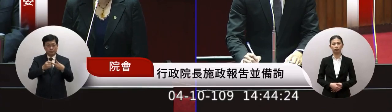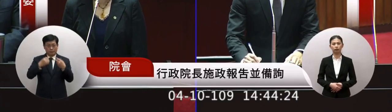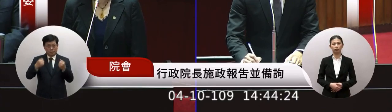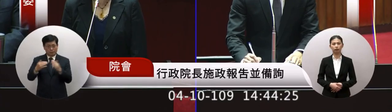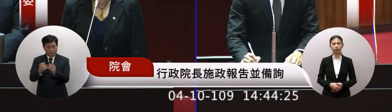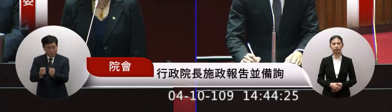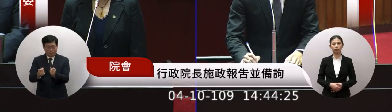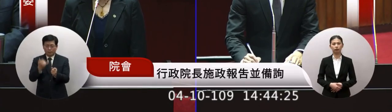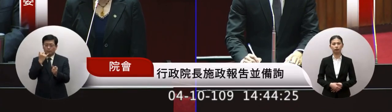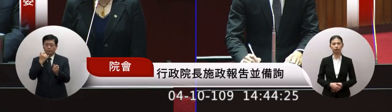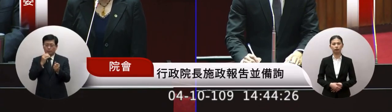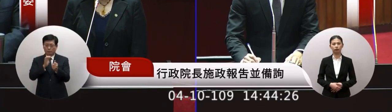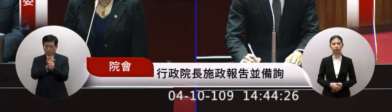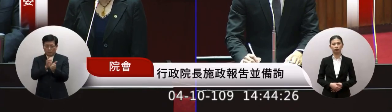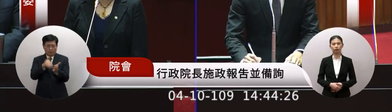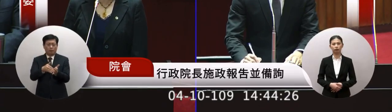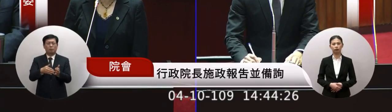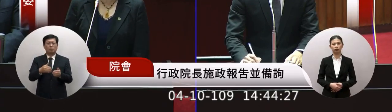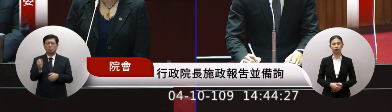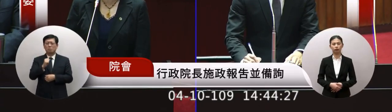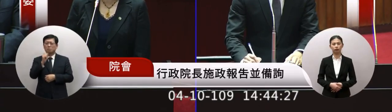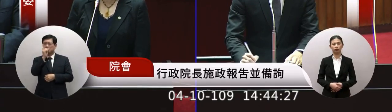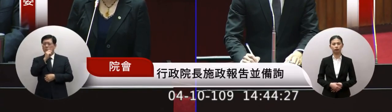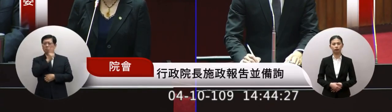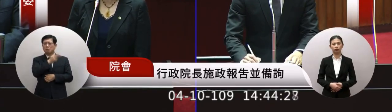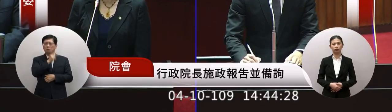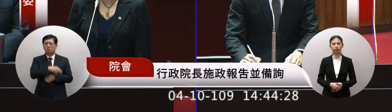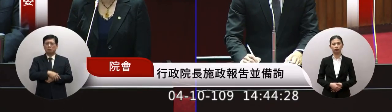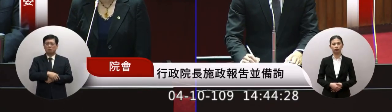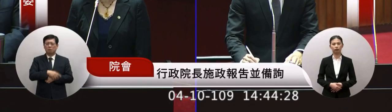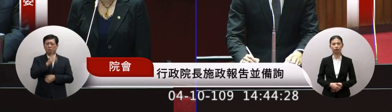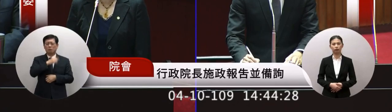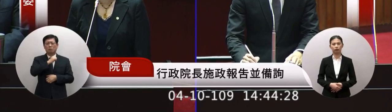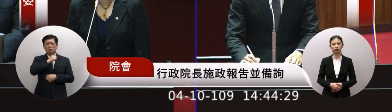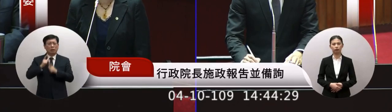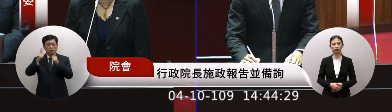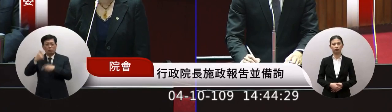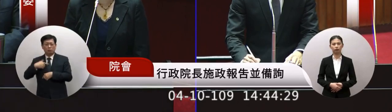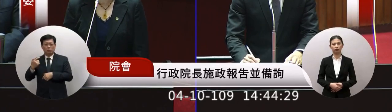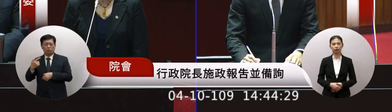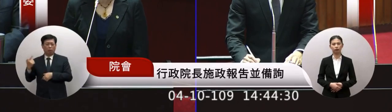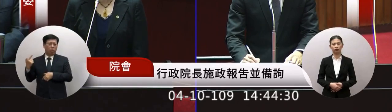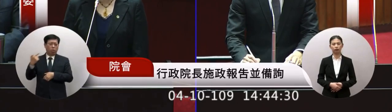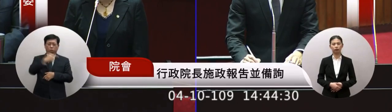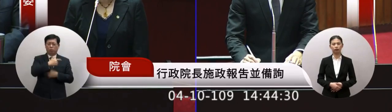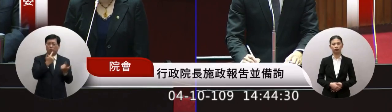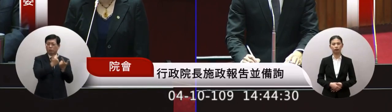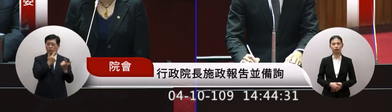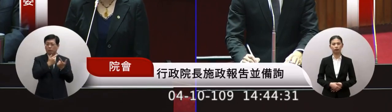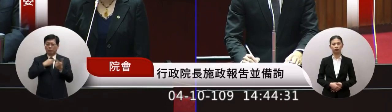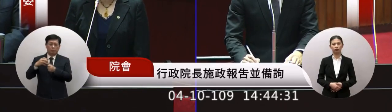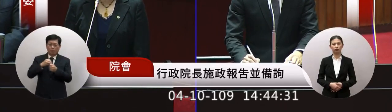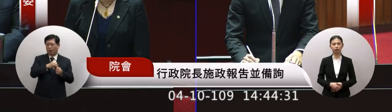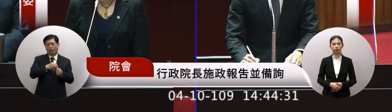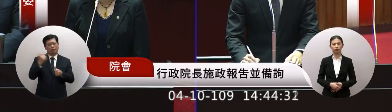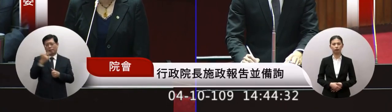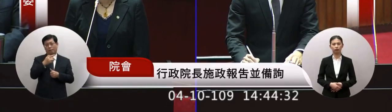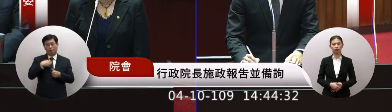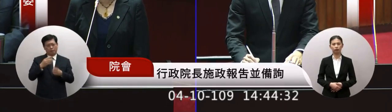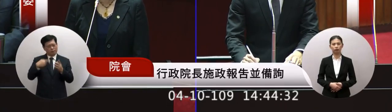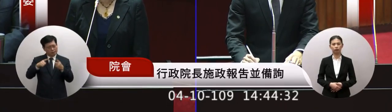地化和可疑性因為你不能說叫他從台東走來到台北所以要有在地化可以